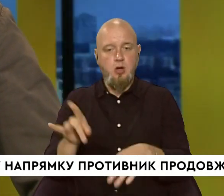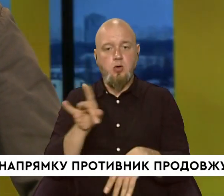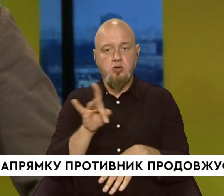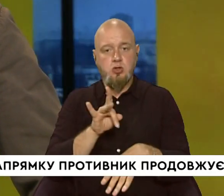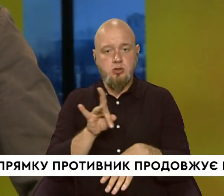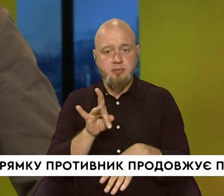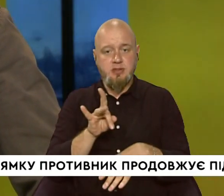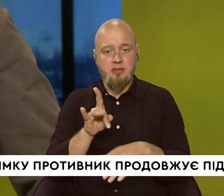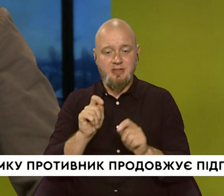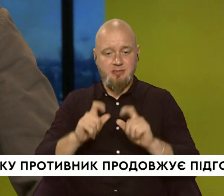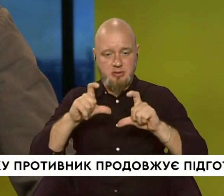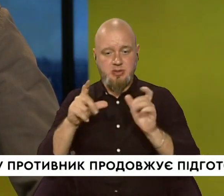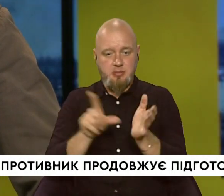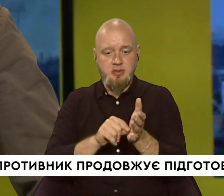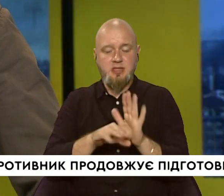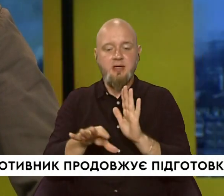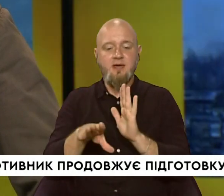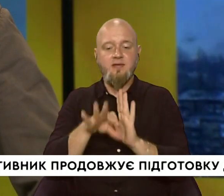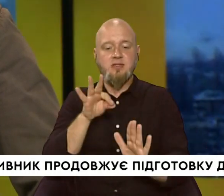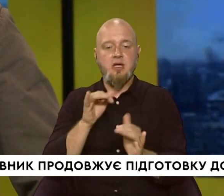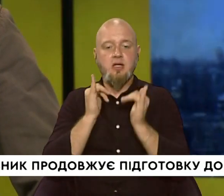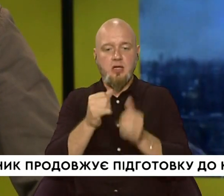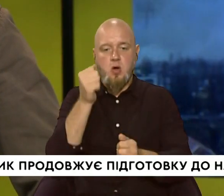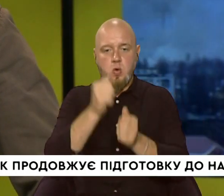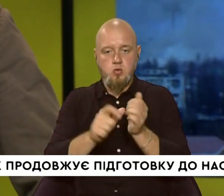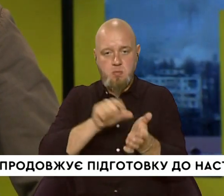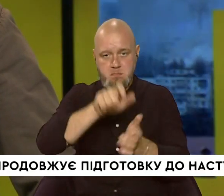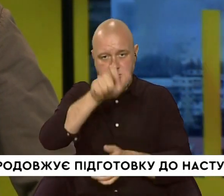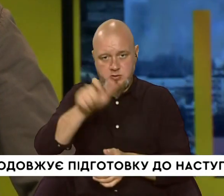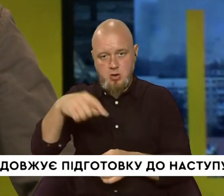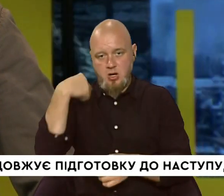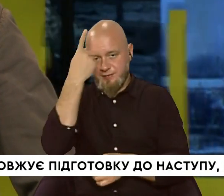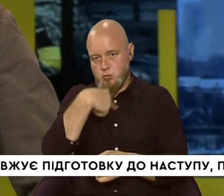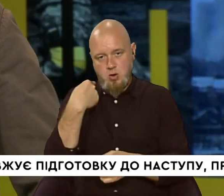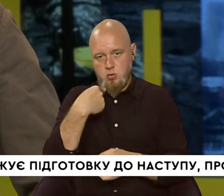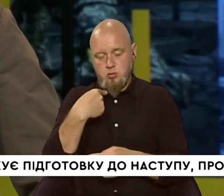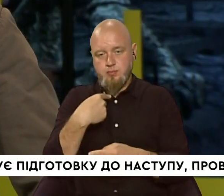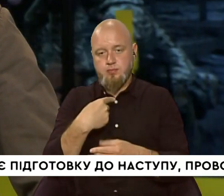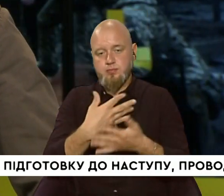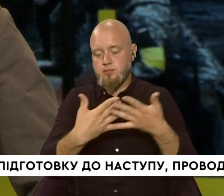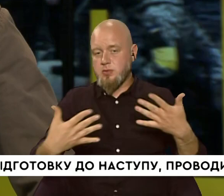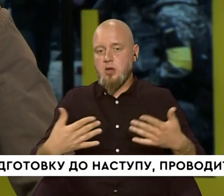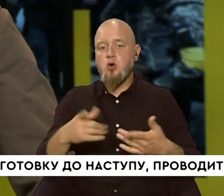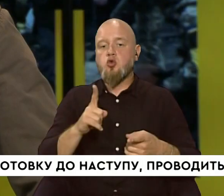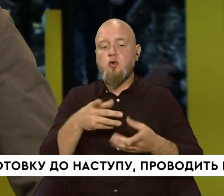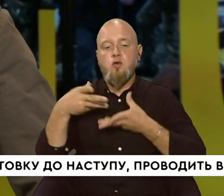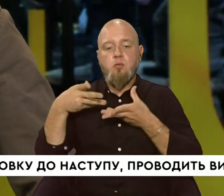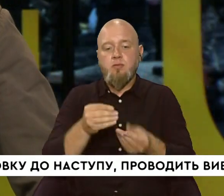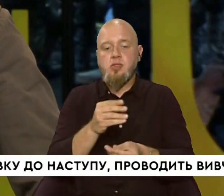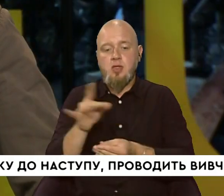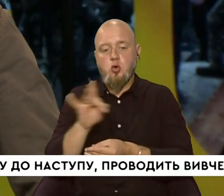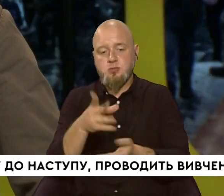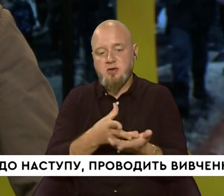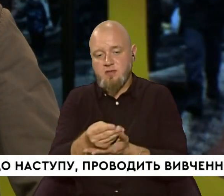Розмір збільшення пенсій визначається для кожного пенсіонера індивідуально. Що впливатиме на розмір виплати